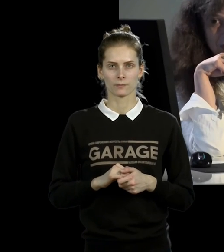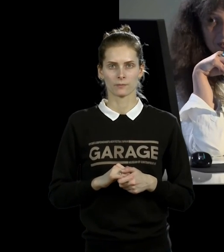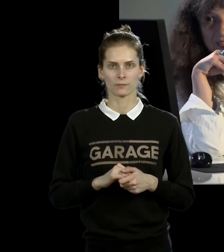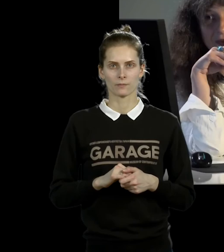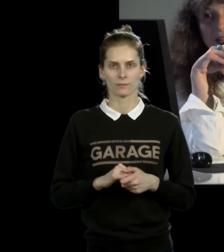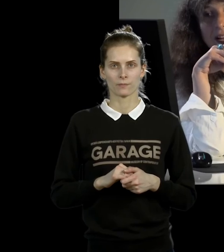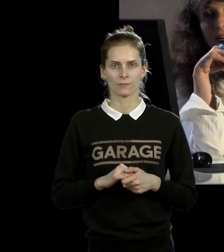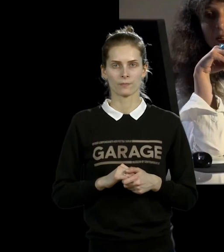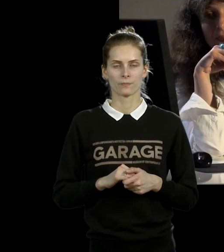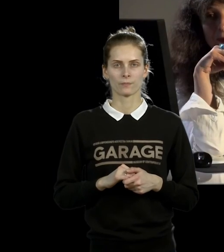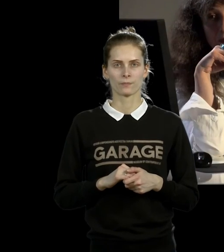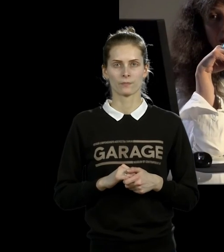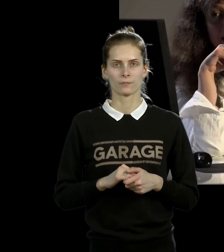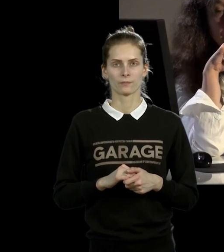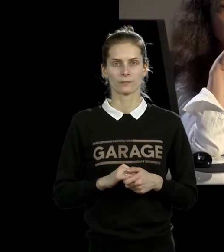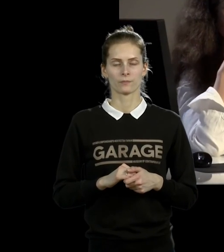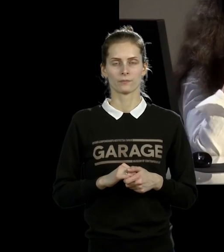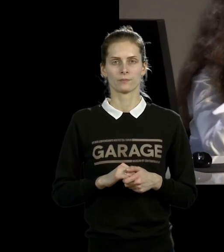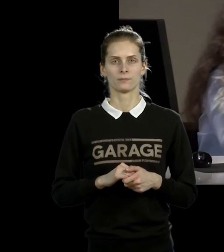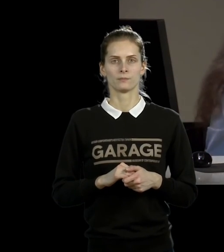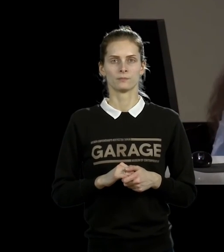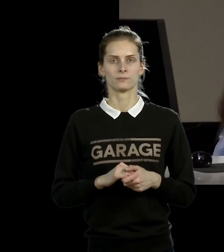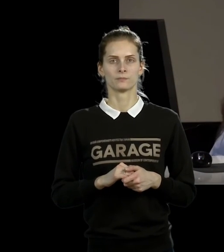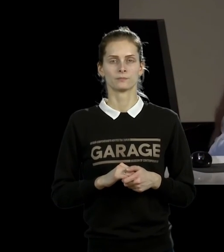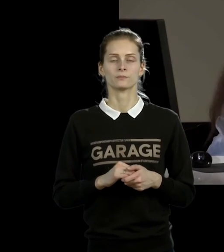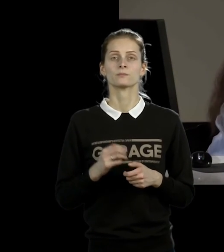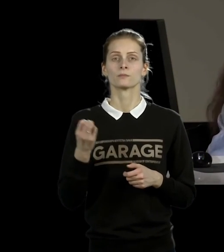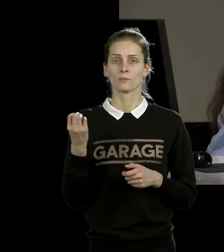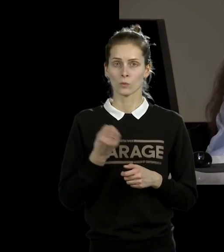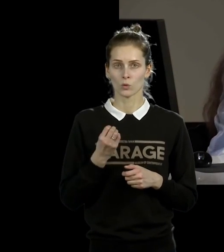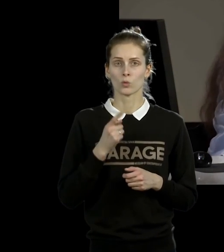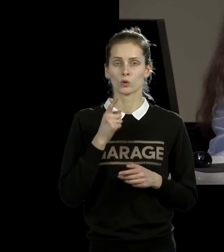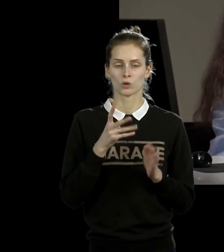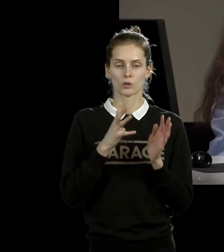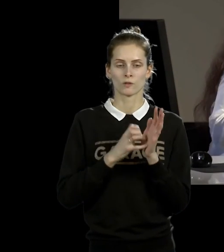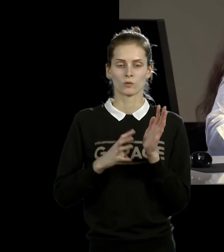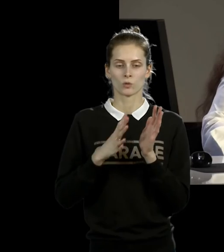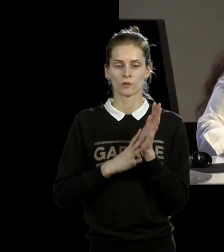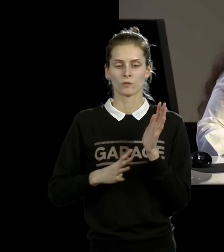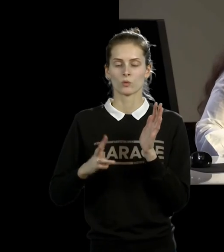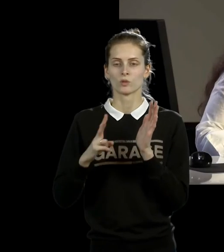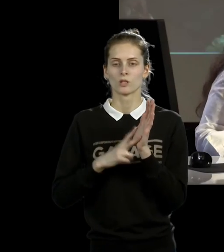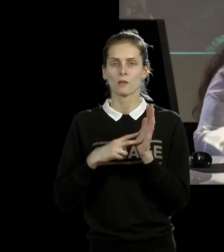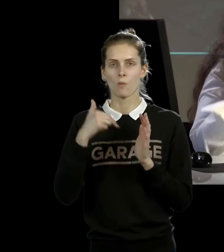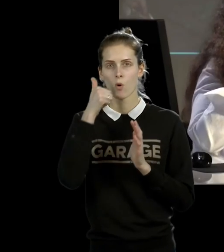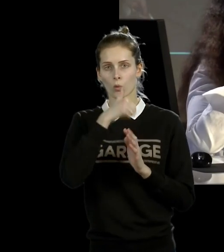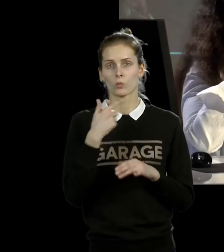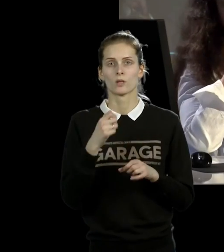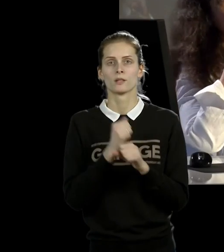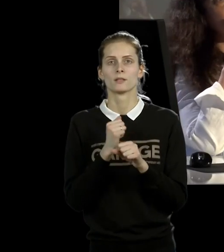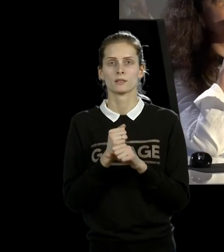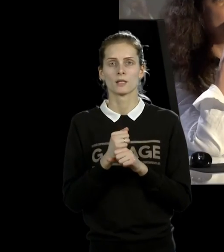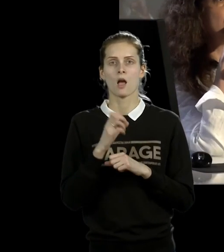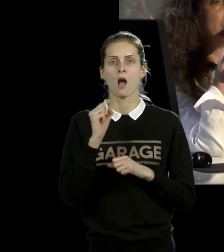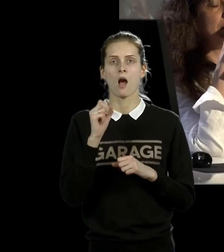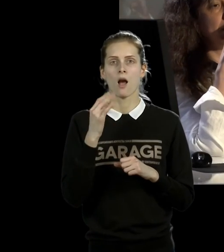тоже не миновало. И при этом, 1997 год, она делает акцию «Балканская барокко», за которую